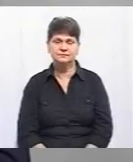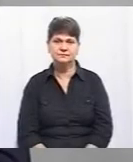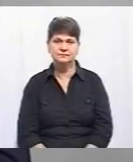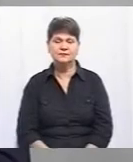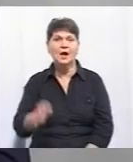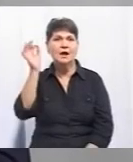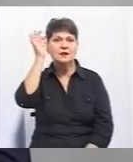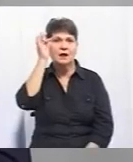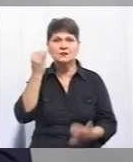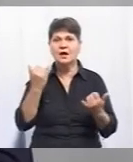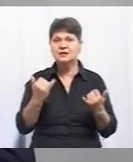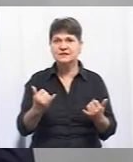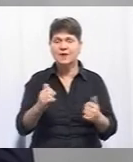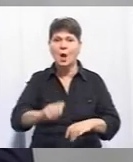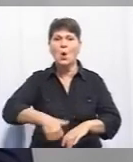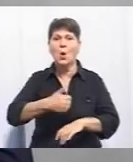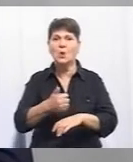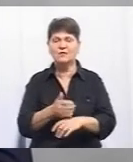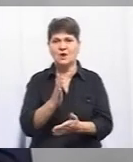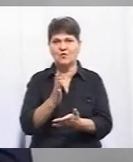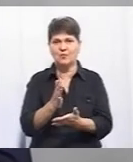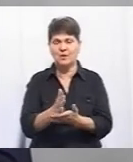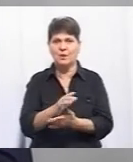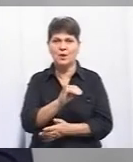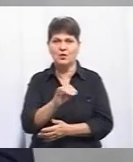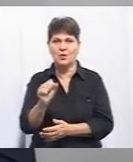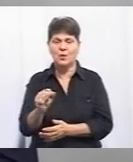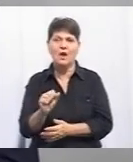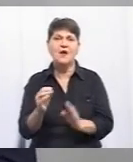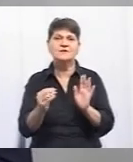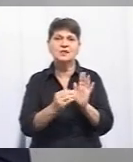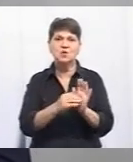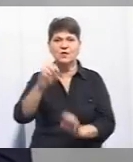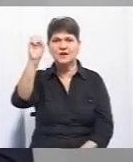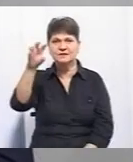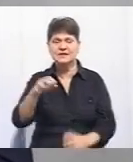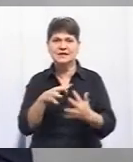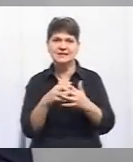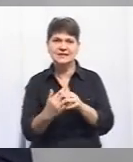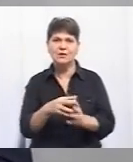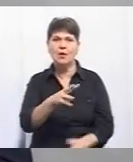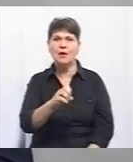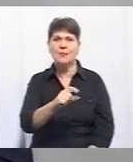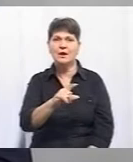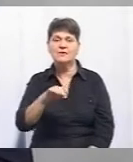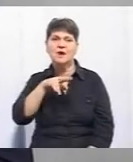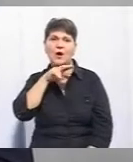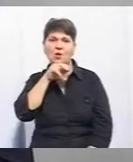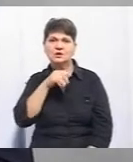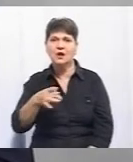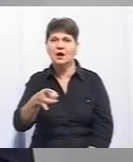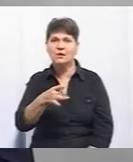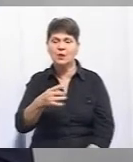Нагадаю, сьогодні головне в прямому ефірі на Суспільному про встановлення світлофору у селі Махнівка Козятинського району і